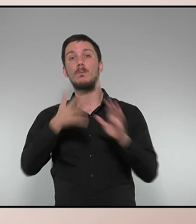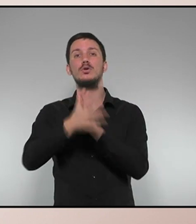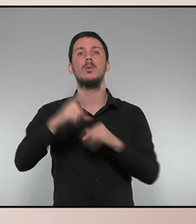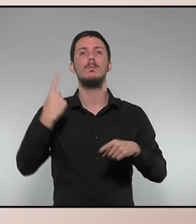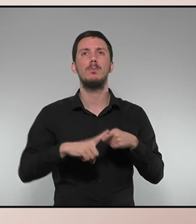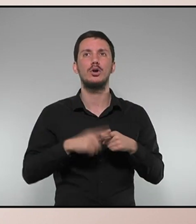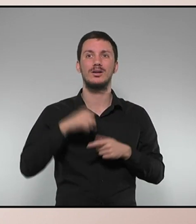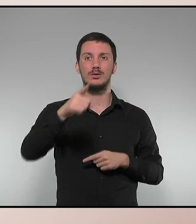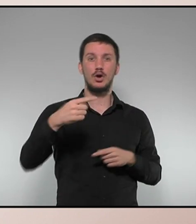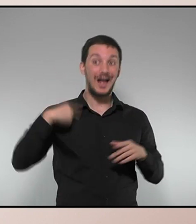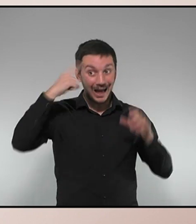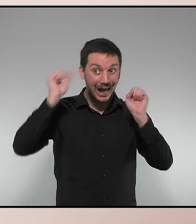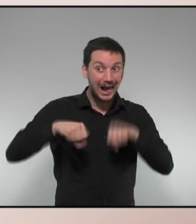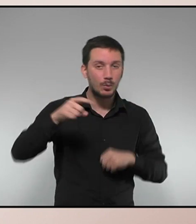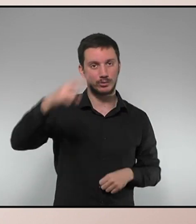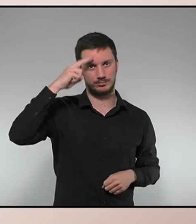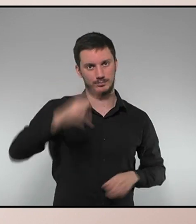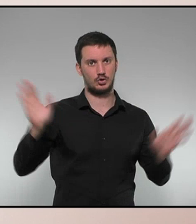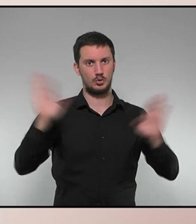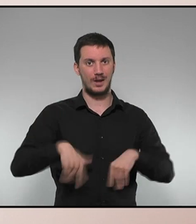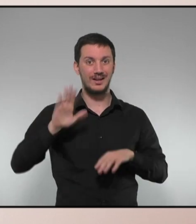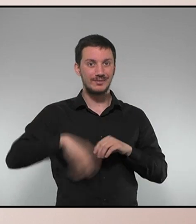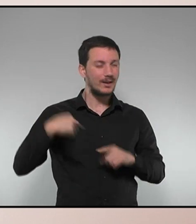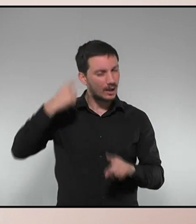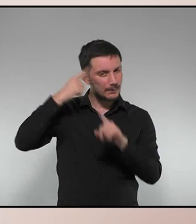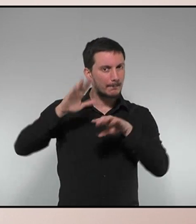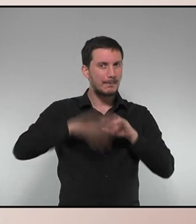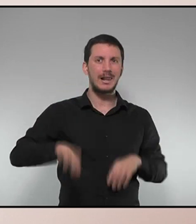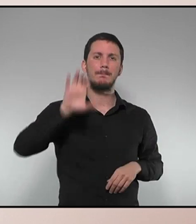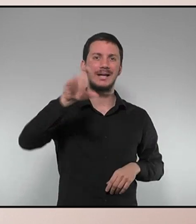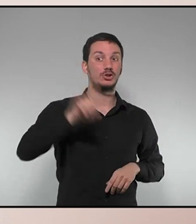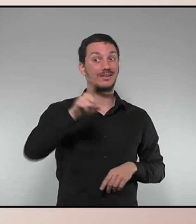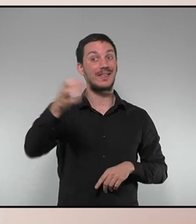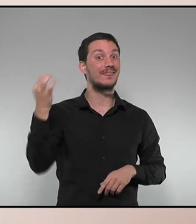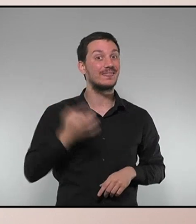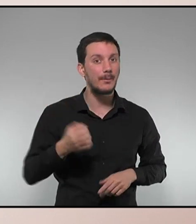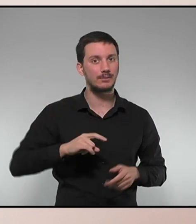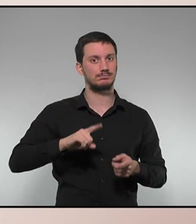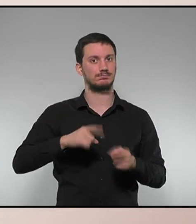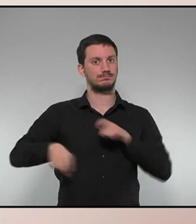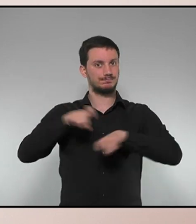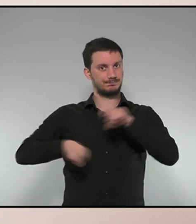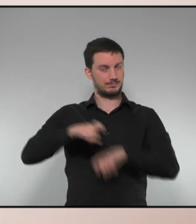de fiar, que no compleixen els acords i que no governen pel conjunt del país. Rectifiqui, senyor Aragonès. Rectifiqui.